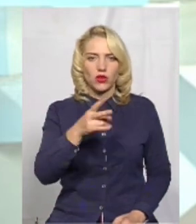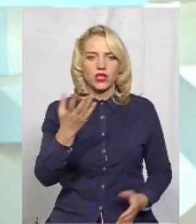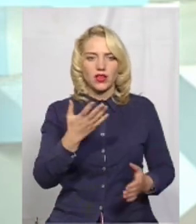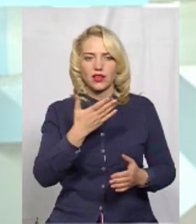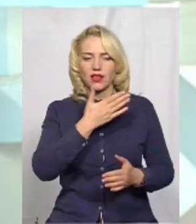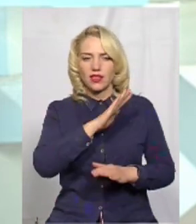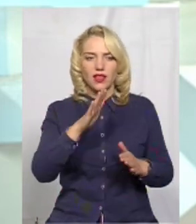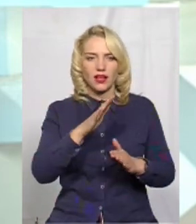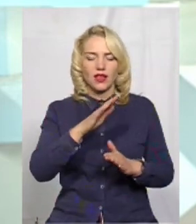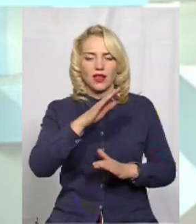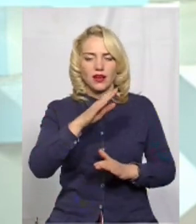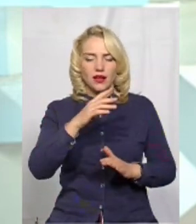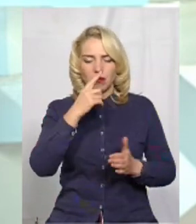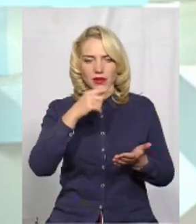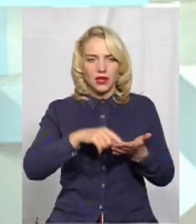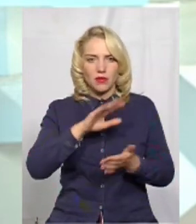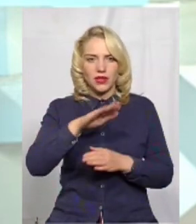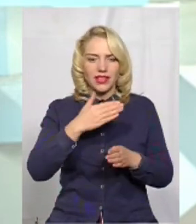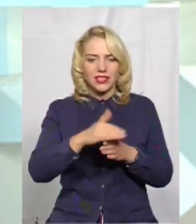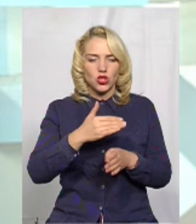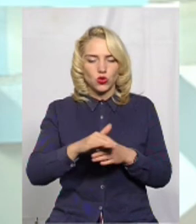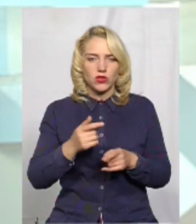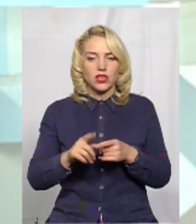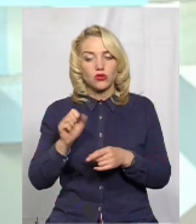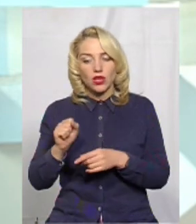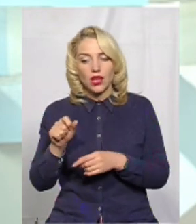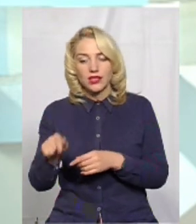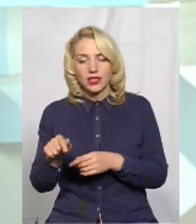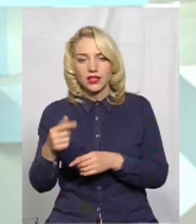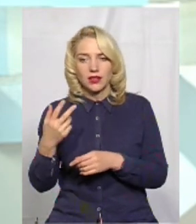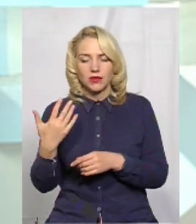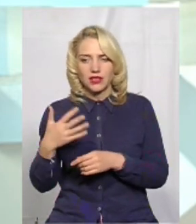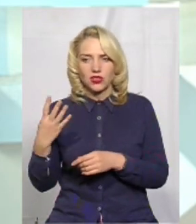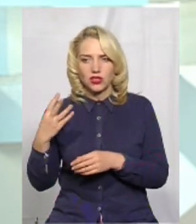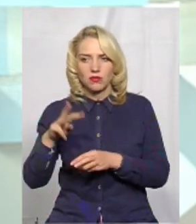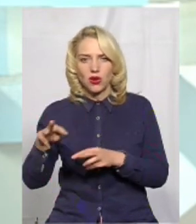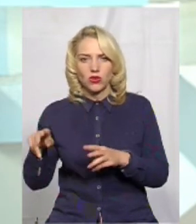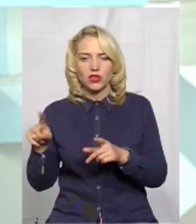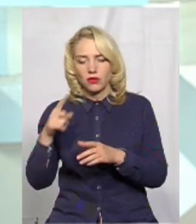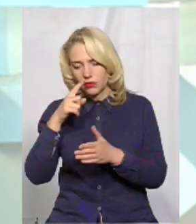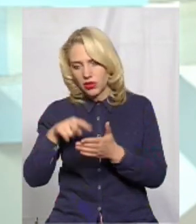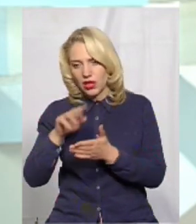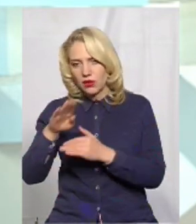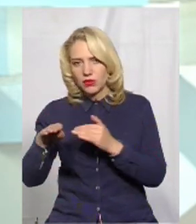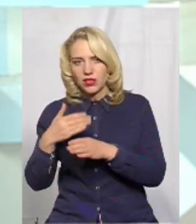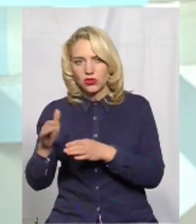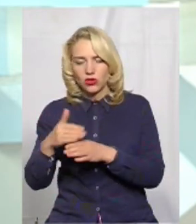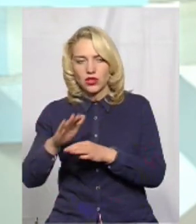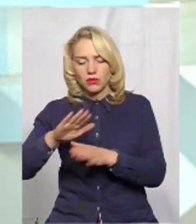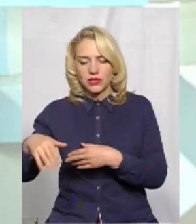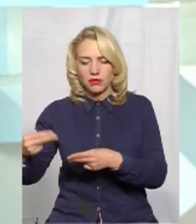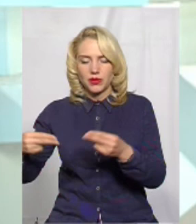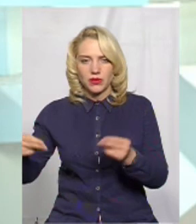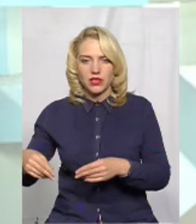які не підлягають реструктуризації. Із тих 34 мільйонів, які підлягають реструктуризації, після